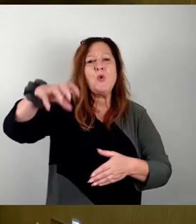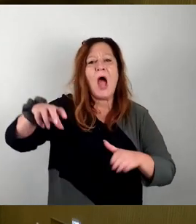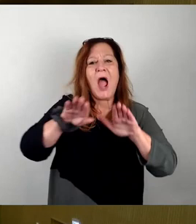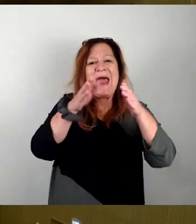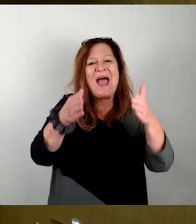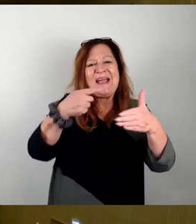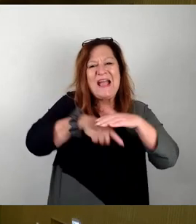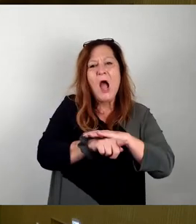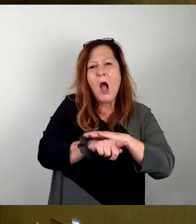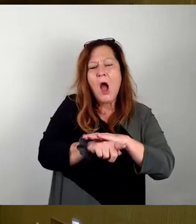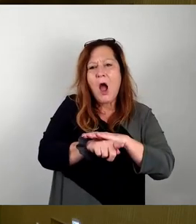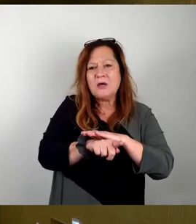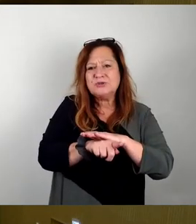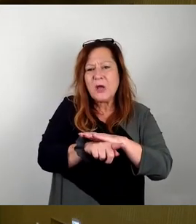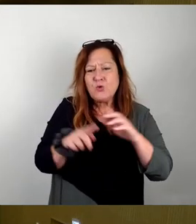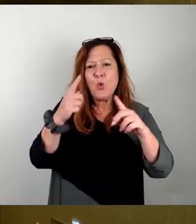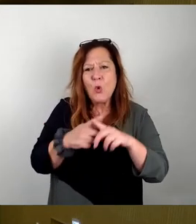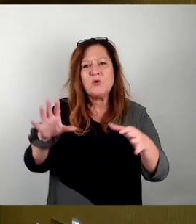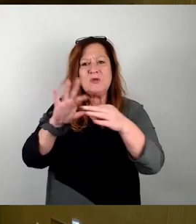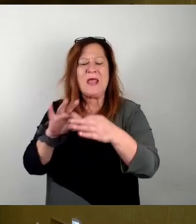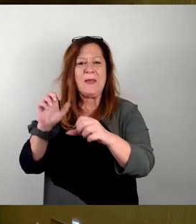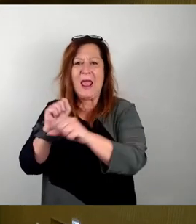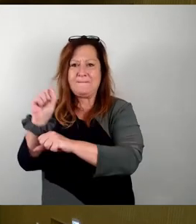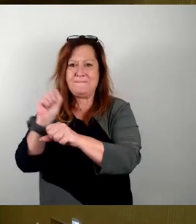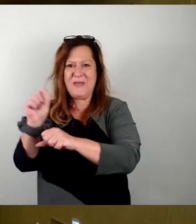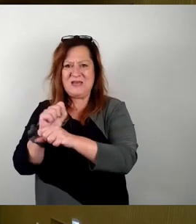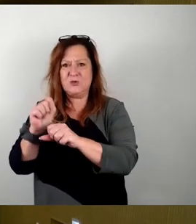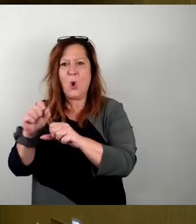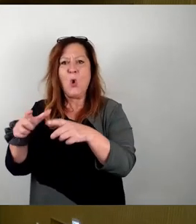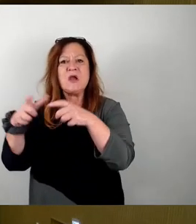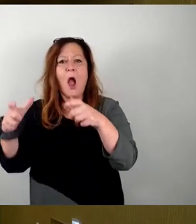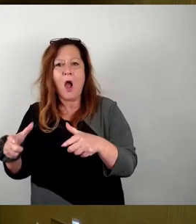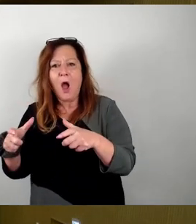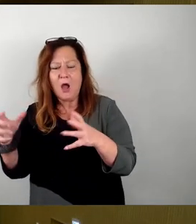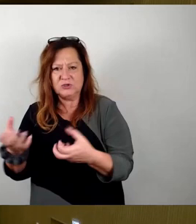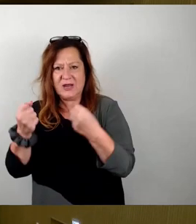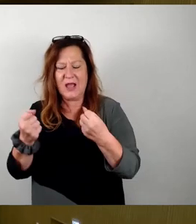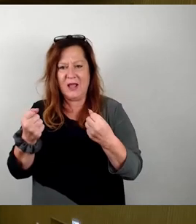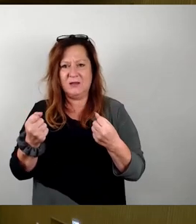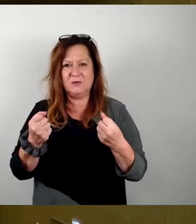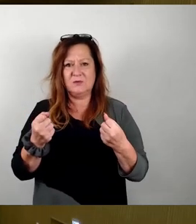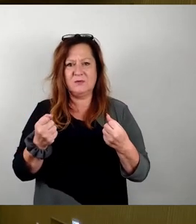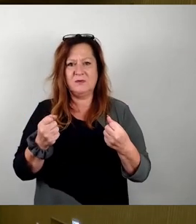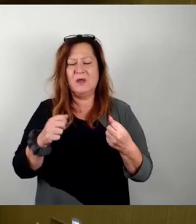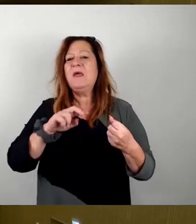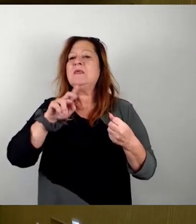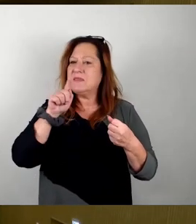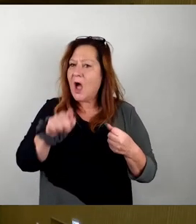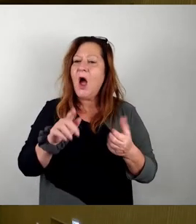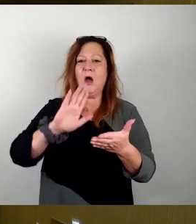-Petition. Nun, dazu haben wir vereinbart,